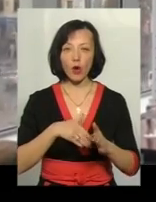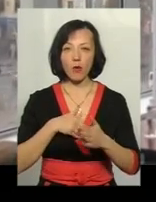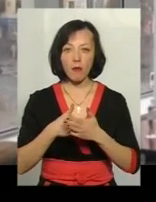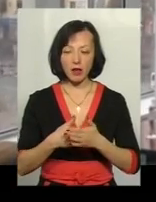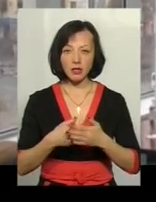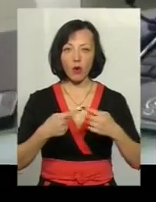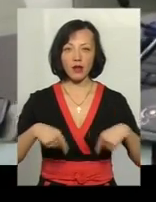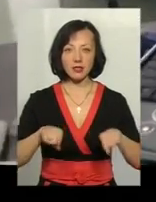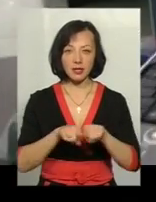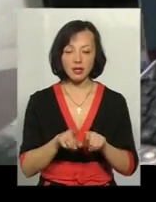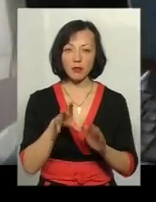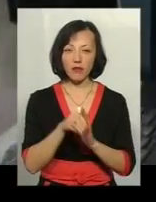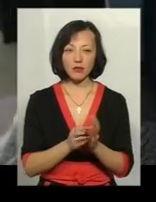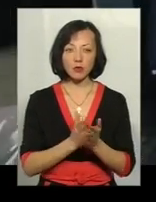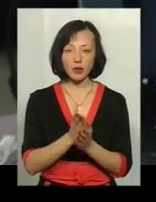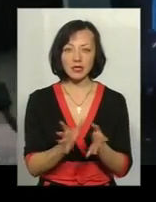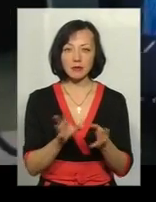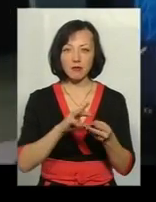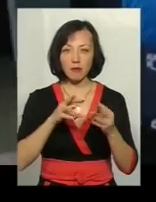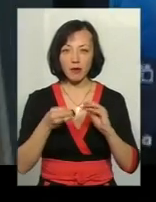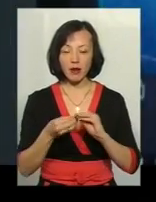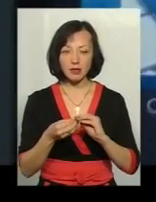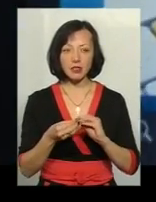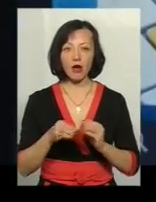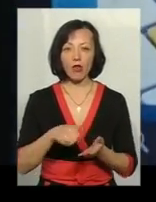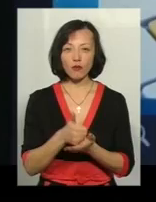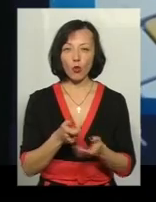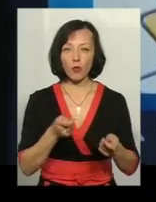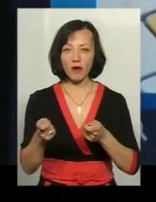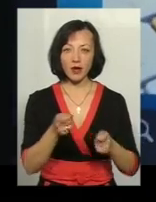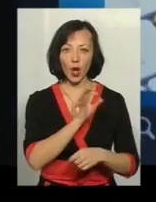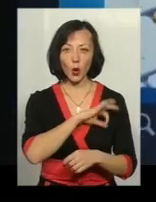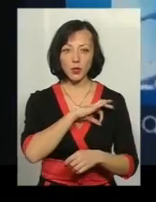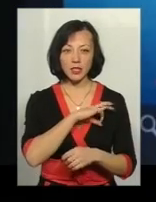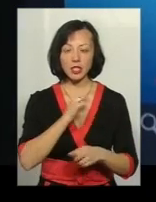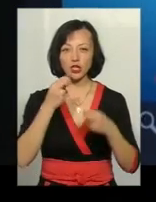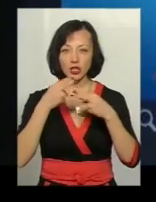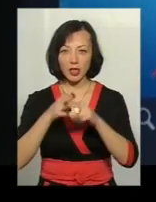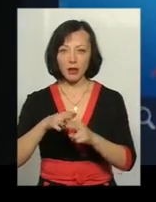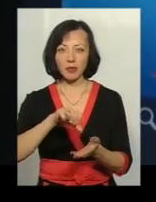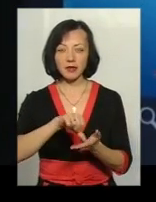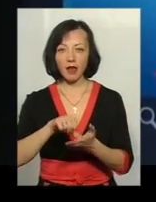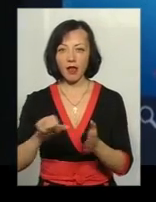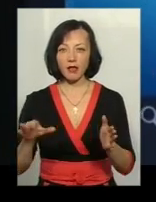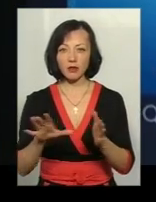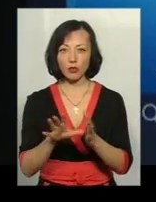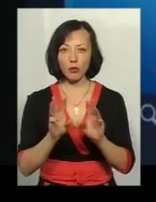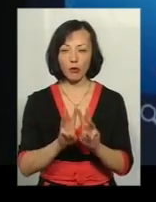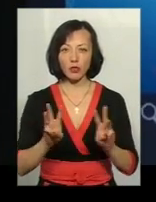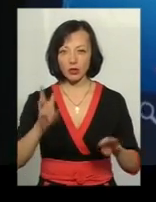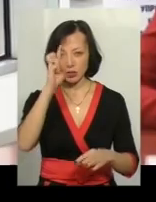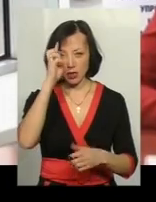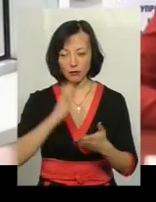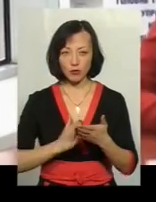цієї послуги стало можливою завдяки плідній співпраці Головного територіального управління юстиції та інженерів-председників електронного порталу державних